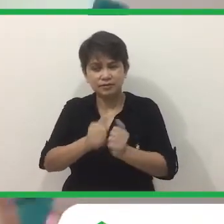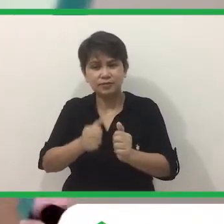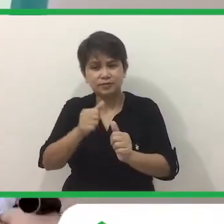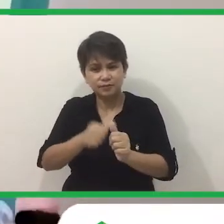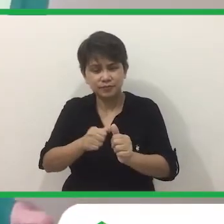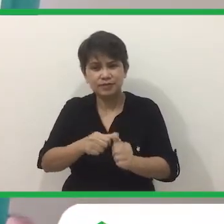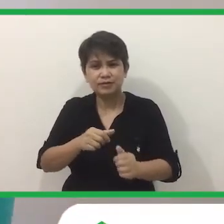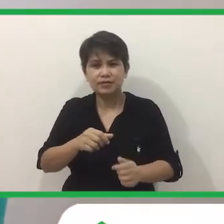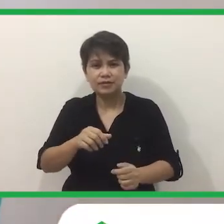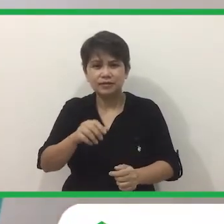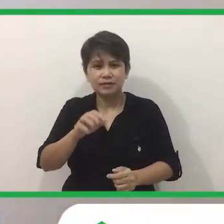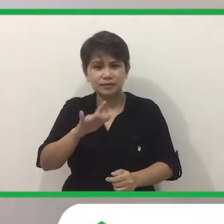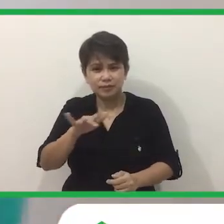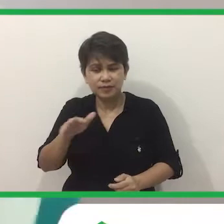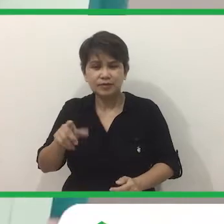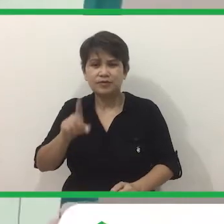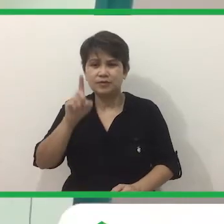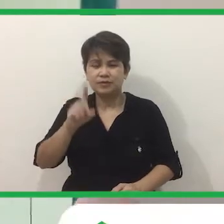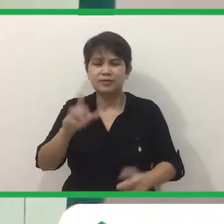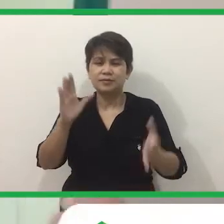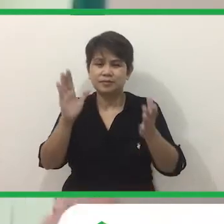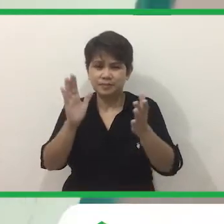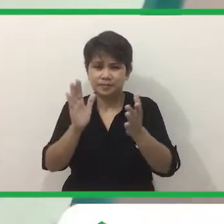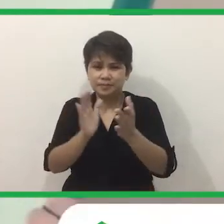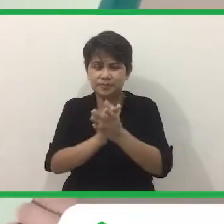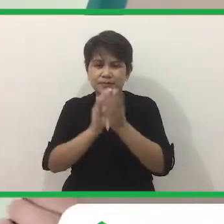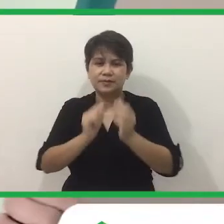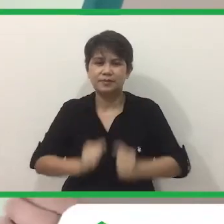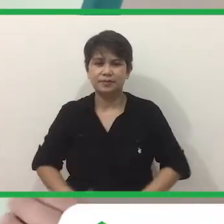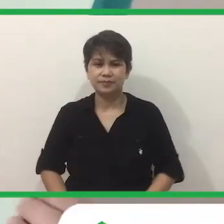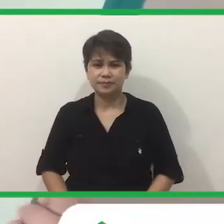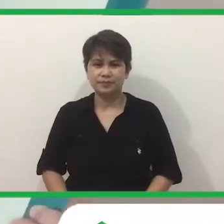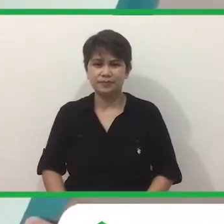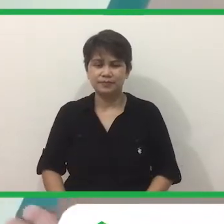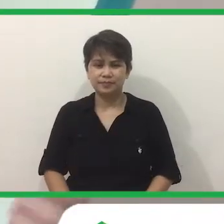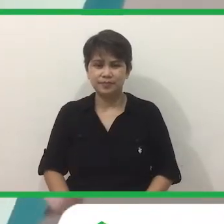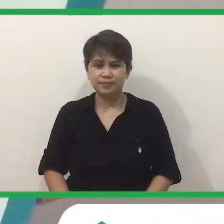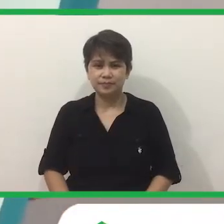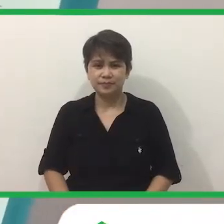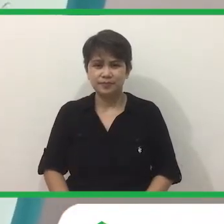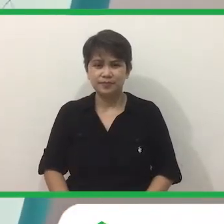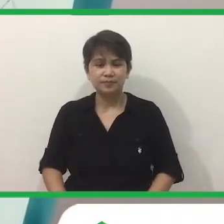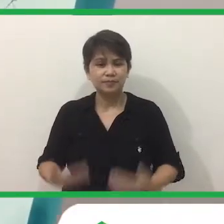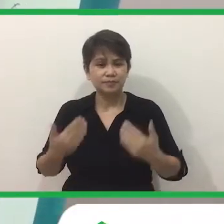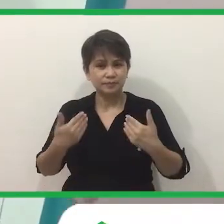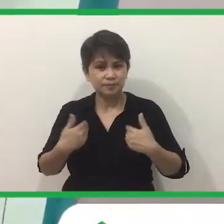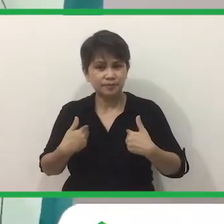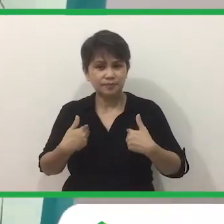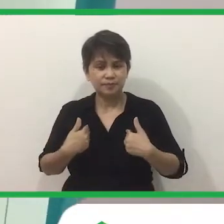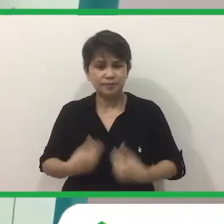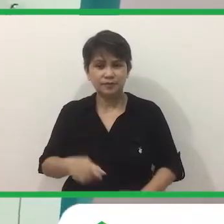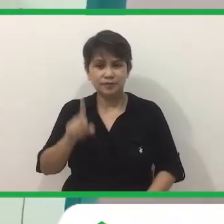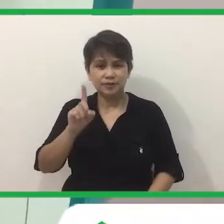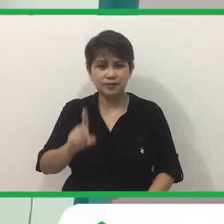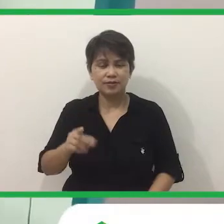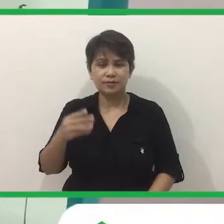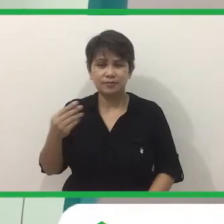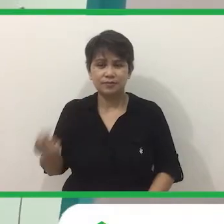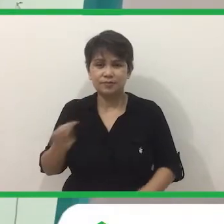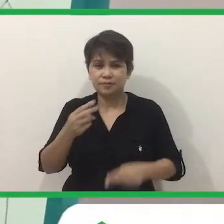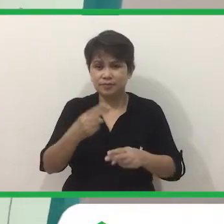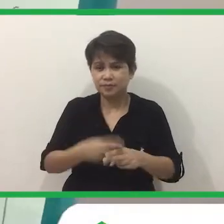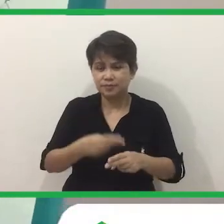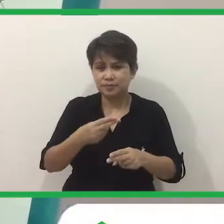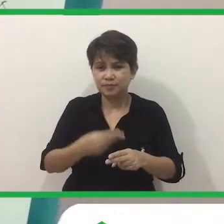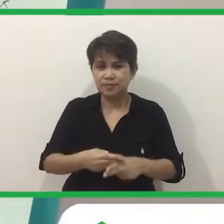letra ng isang palapak Okay game Meron akong isang